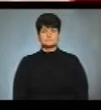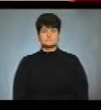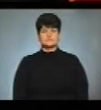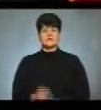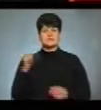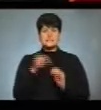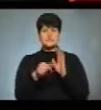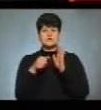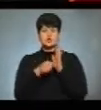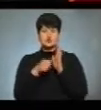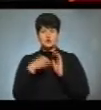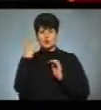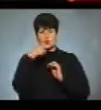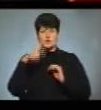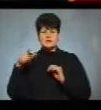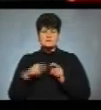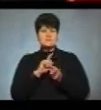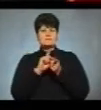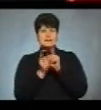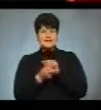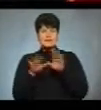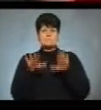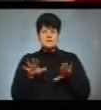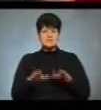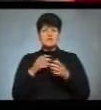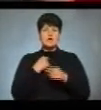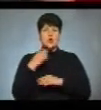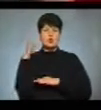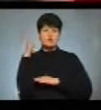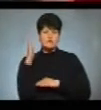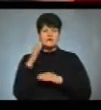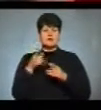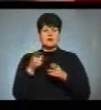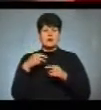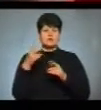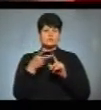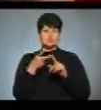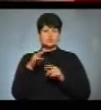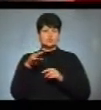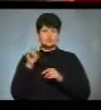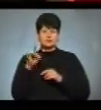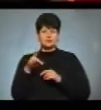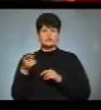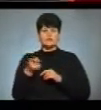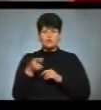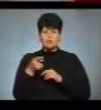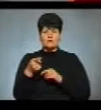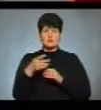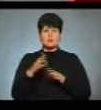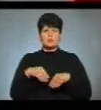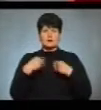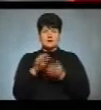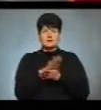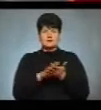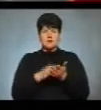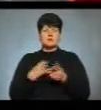Тисячу шістсот осіб змінили місце голосування на виборах президента в другому турі в Тернополі в останній день подачі заяв. Я прийшла